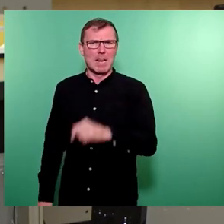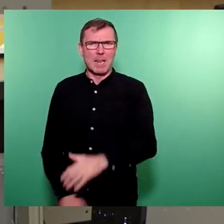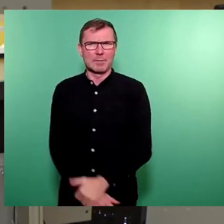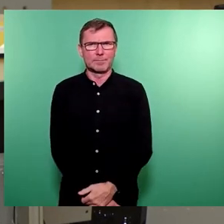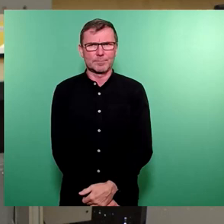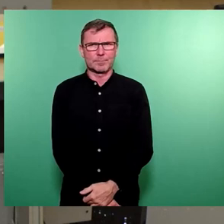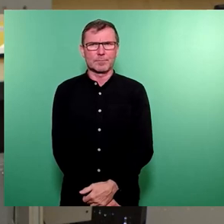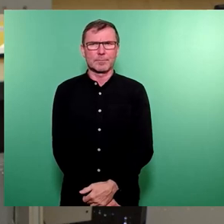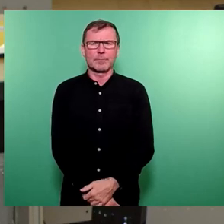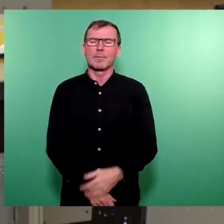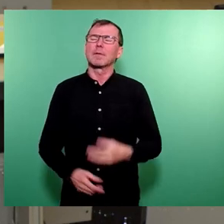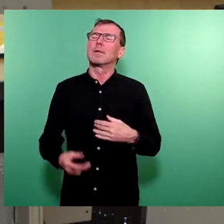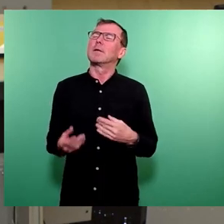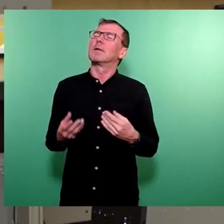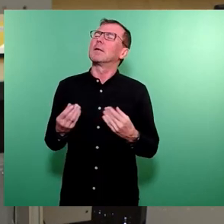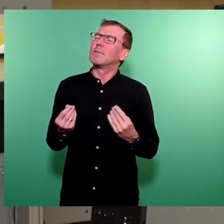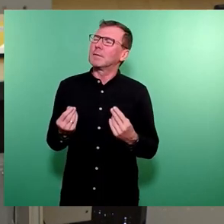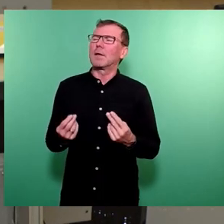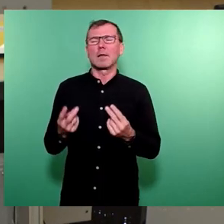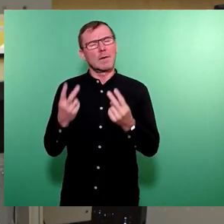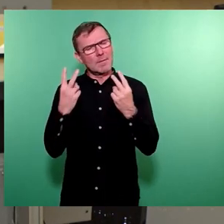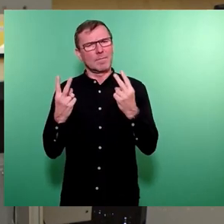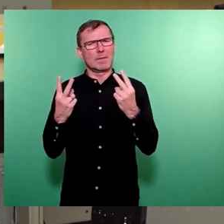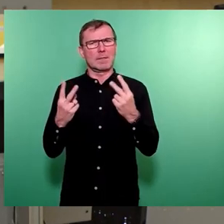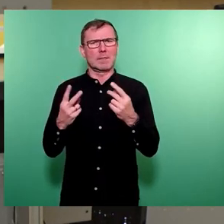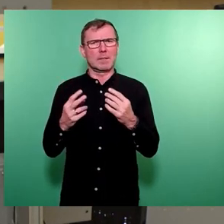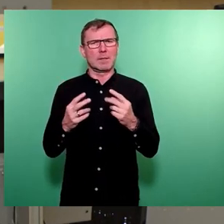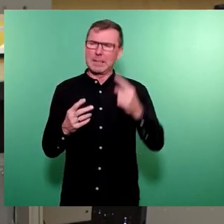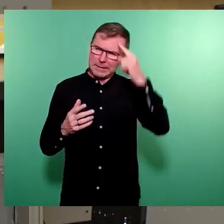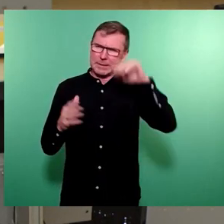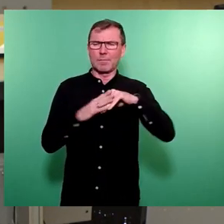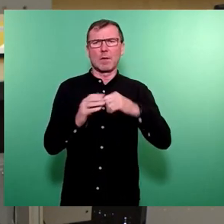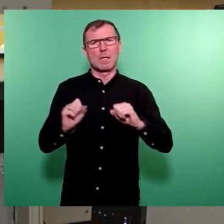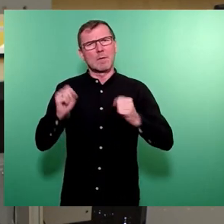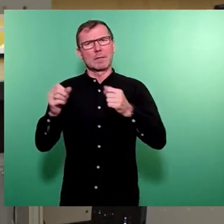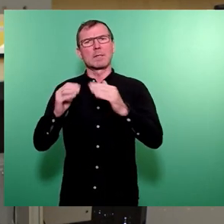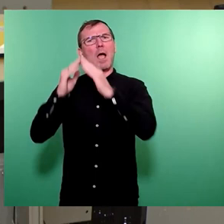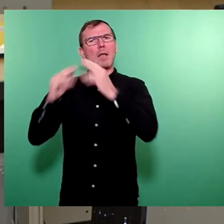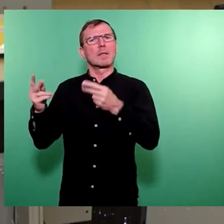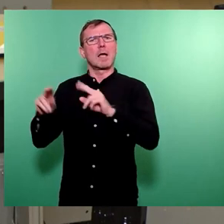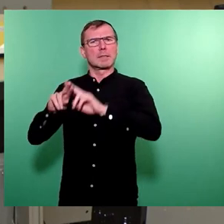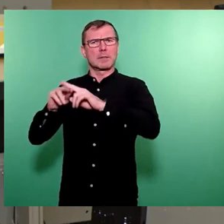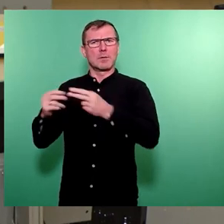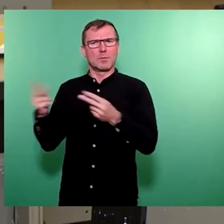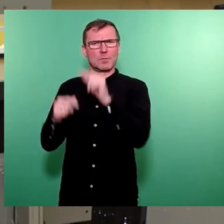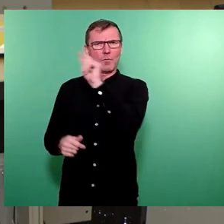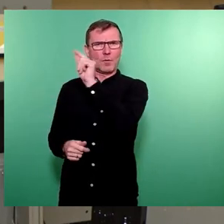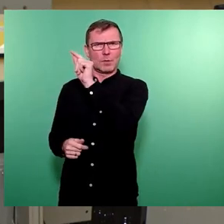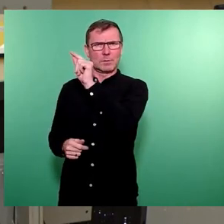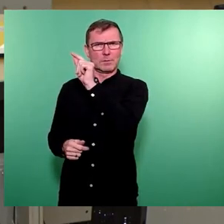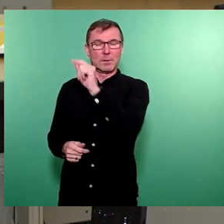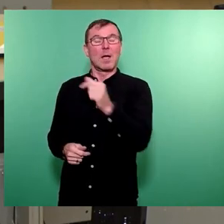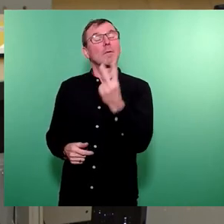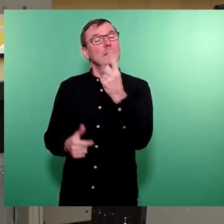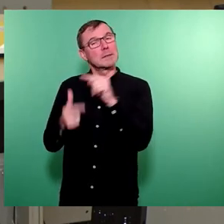Ich finde das total richtig und sinnvoll, sich dafür einzusetzen, diese Dachsanierung zu fördern. Aber es gibt zwei Punkte für mich,